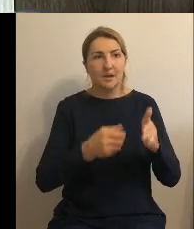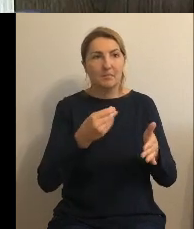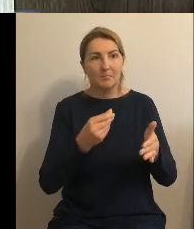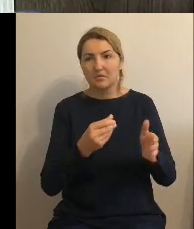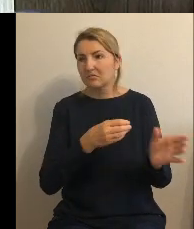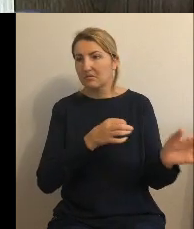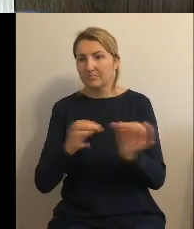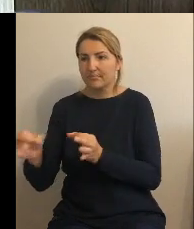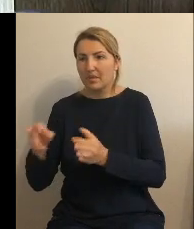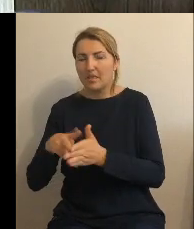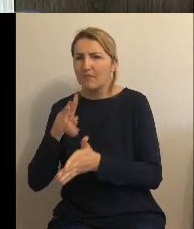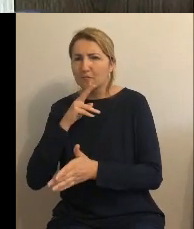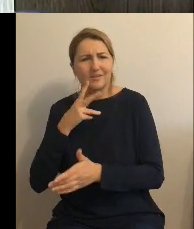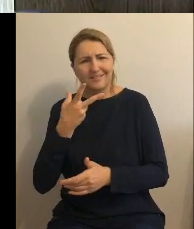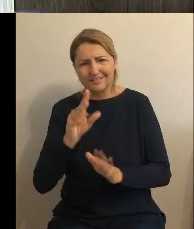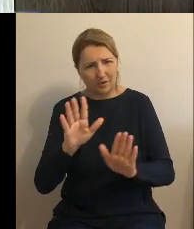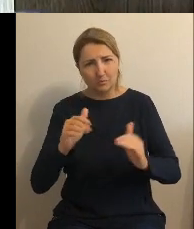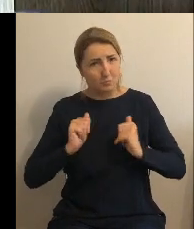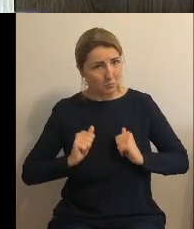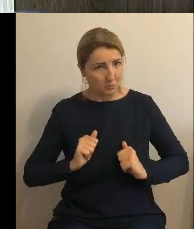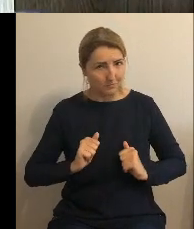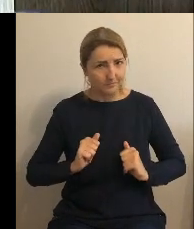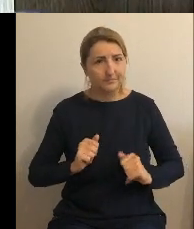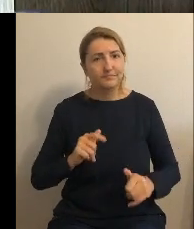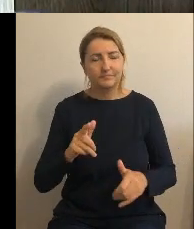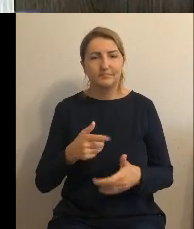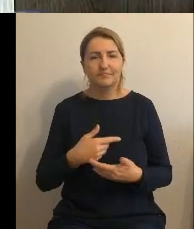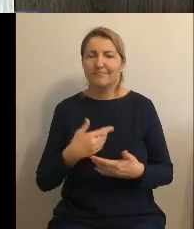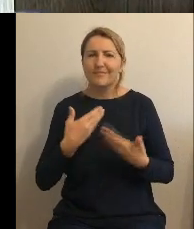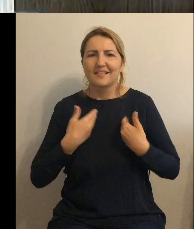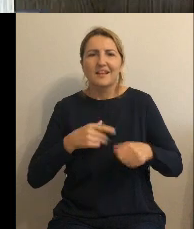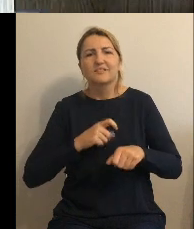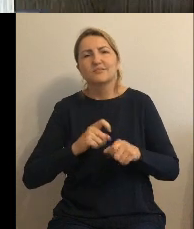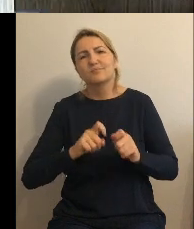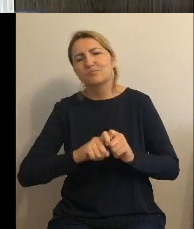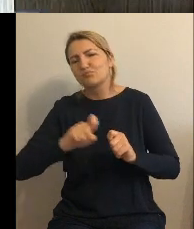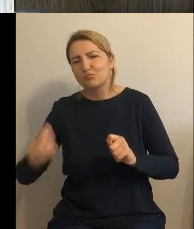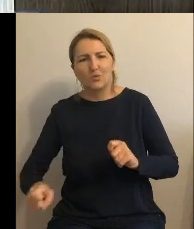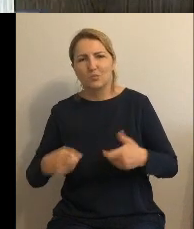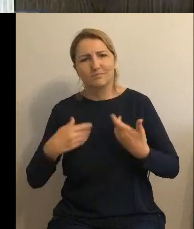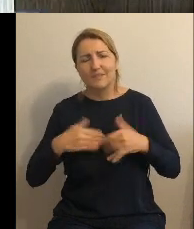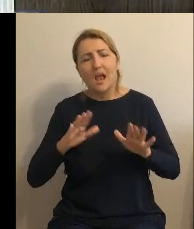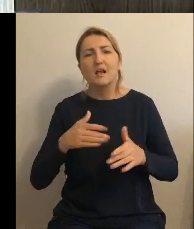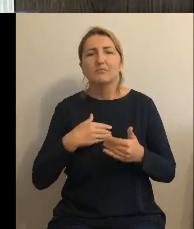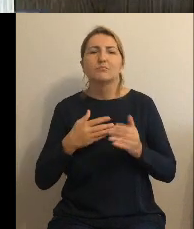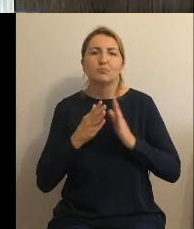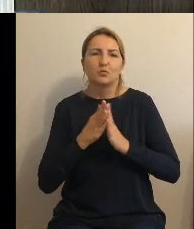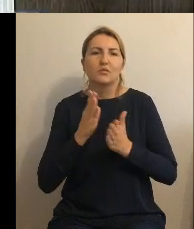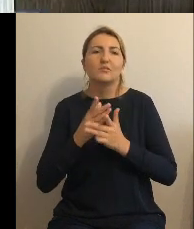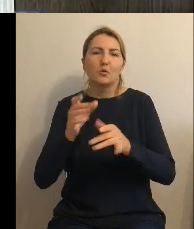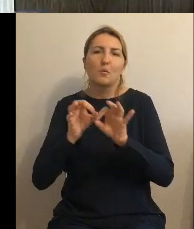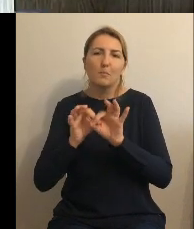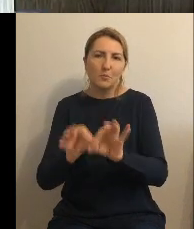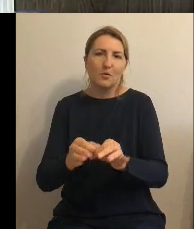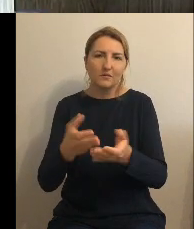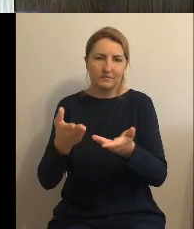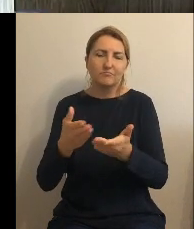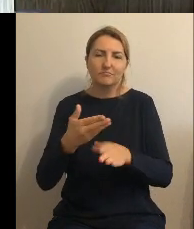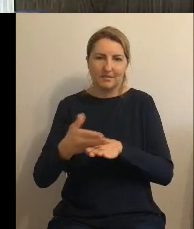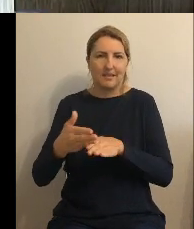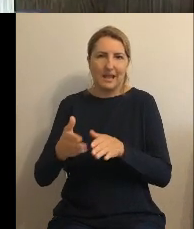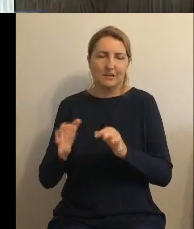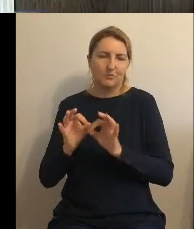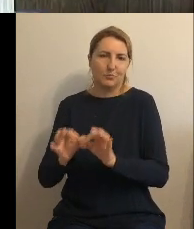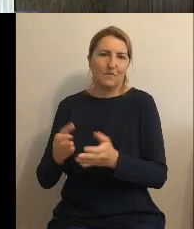Moi kochani, no nie przedłużam, także Panie Przewodniczący, proszę tutaj procedować sesję dalej. Jeżeli jakieś pytania,